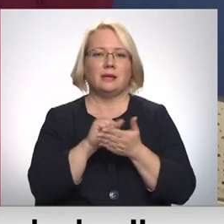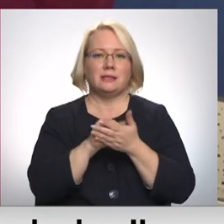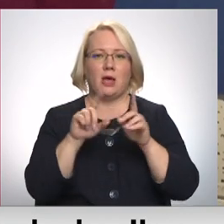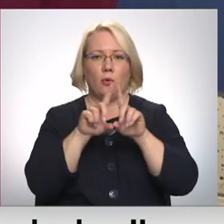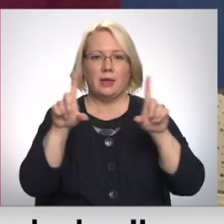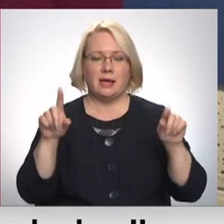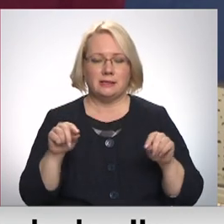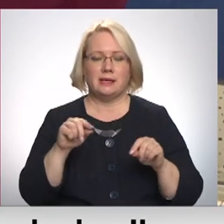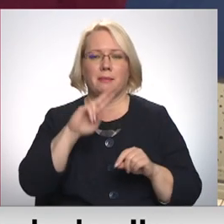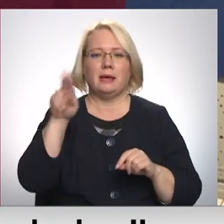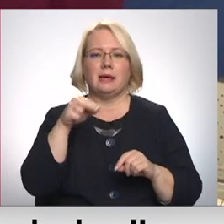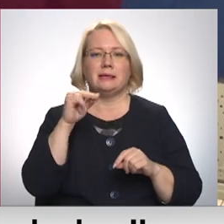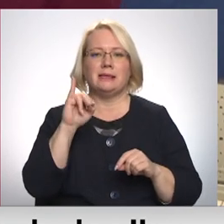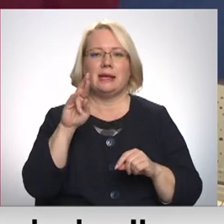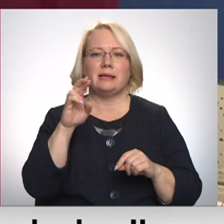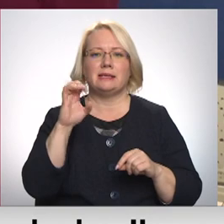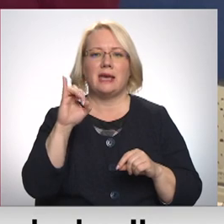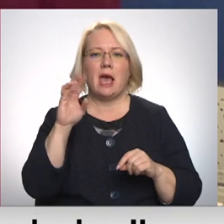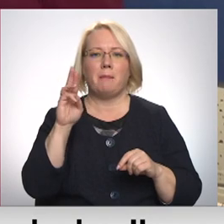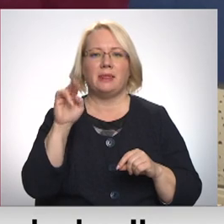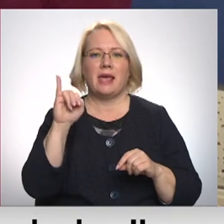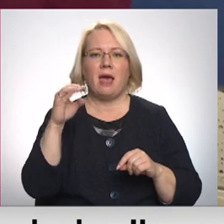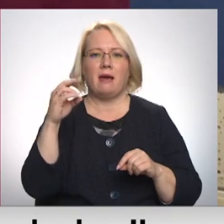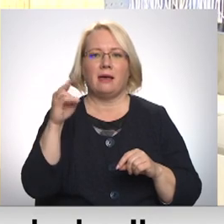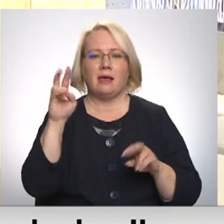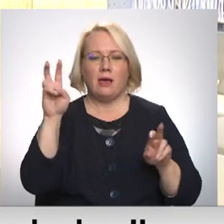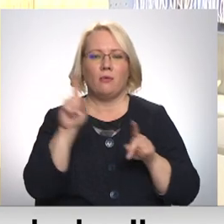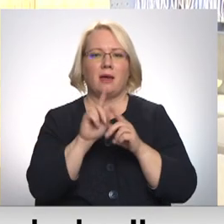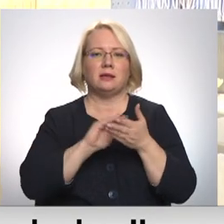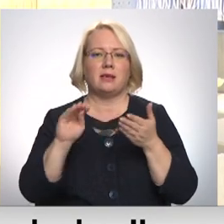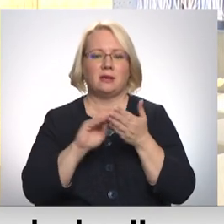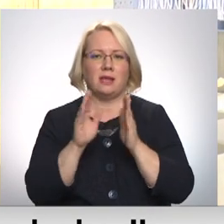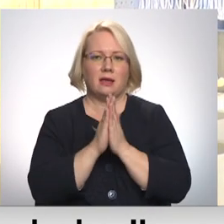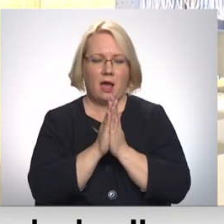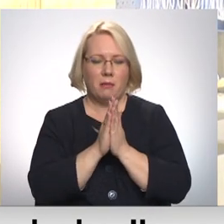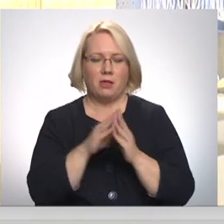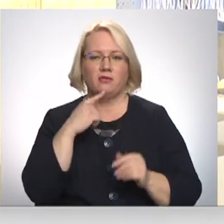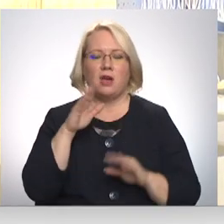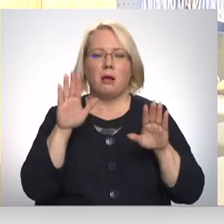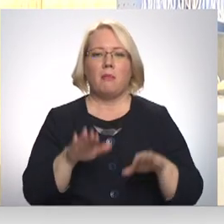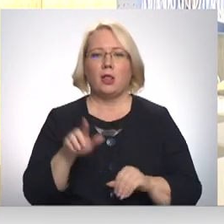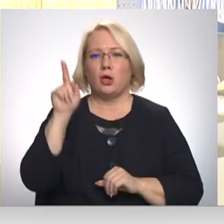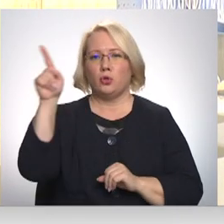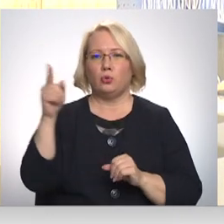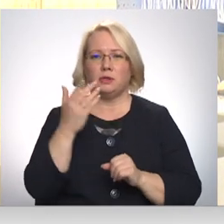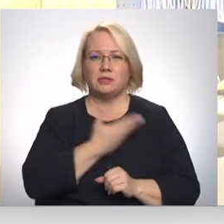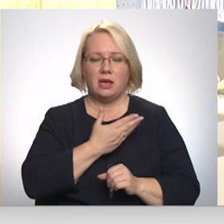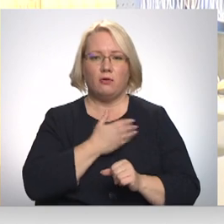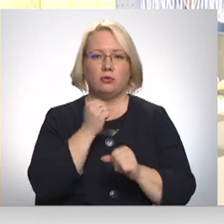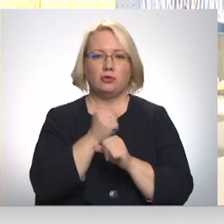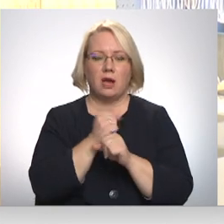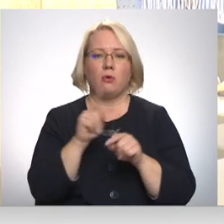dzirdziemnieki un tur sarakstījis arī vairākas savas grāmatas. Viņš palicis tur dzīvot strādāt, viņam arī piedāvāja strādāt naftas